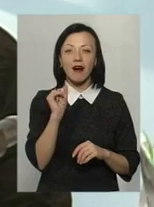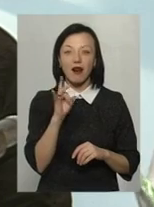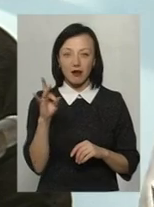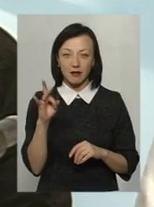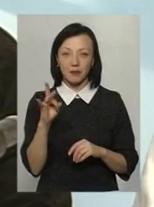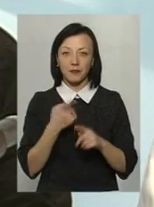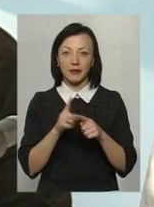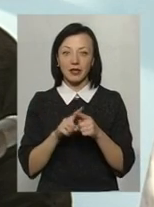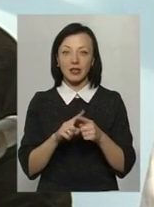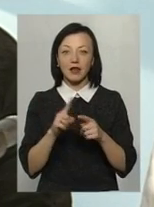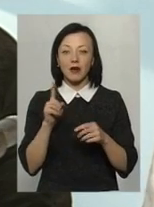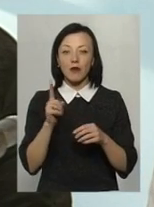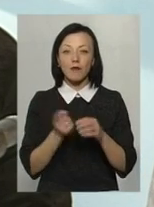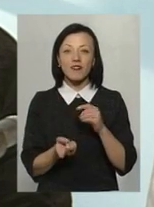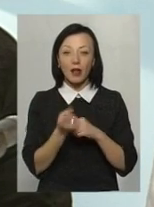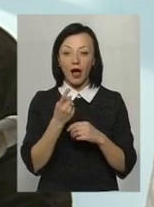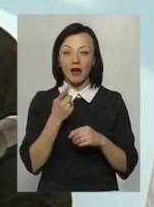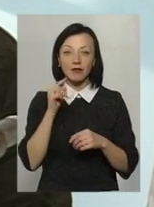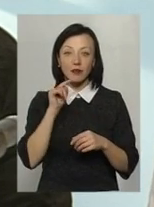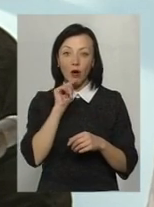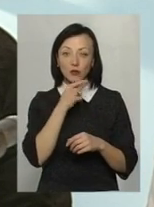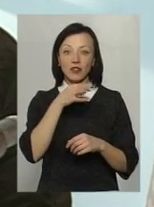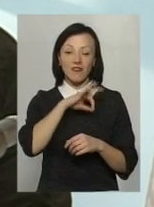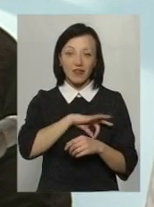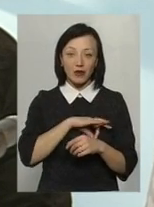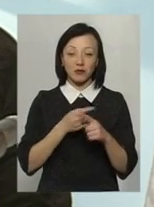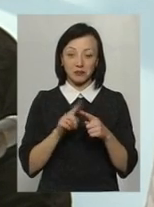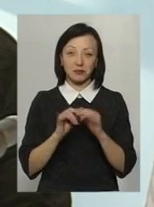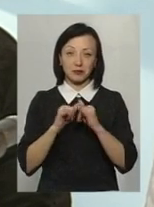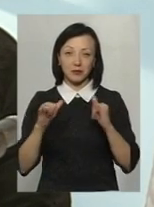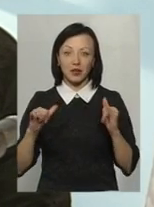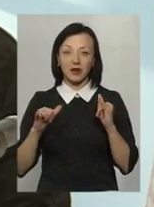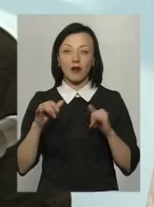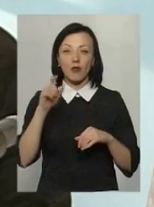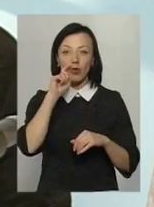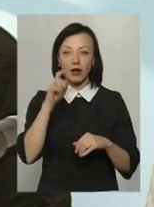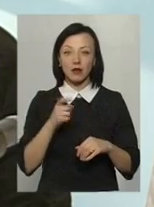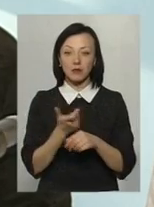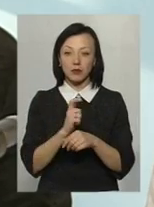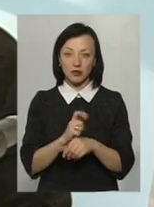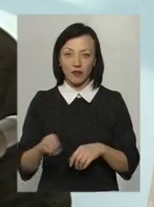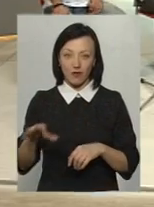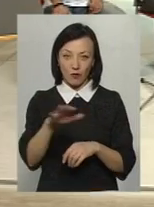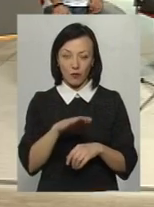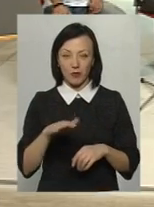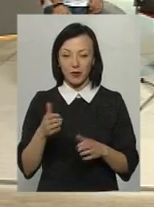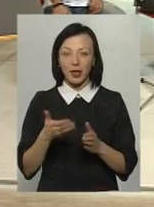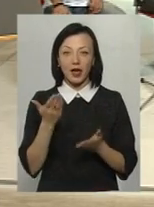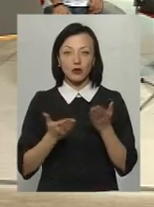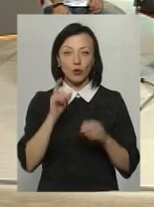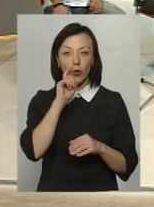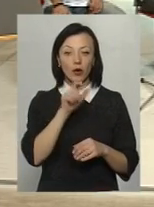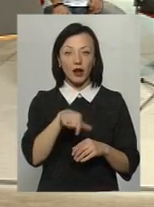самою економічністю цієї системи. І в Україні, до речі, вона є однею з найбільш розвинених у Європі. Так само, я думаю, може бути сміттям. Тобто,